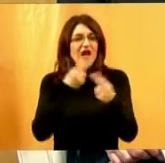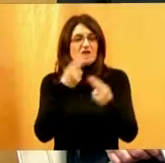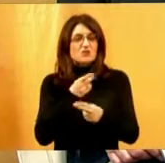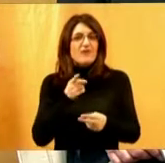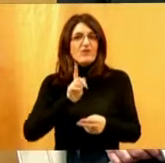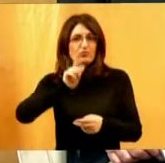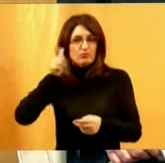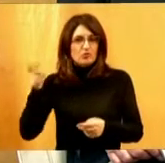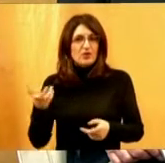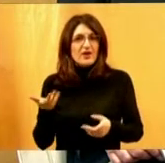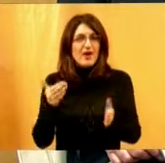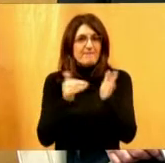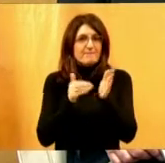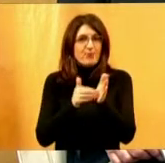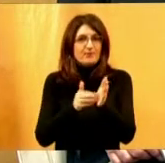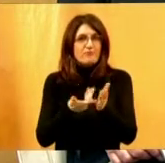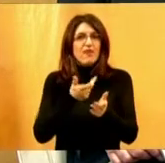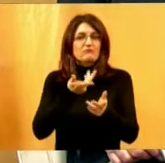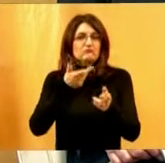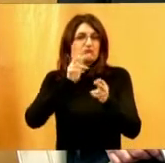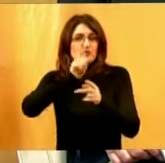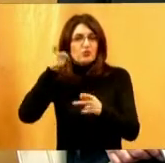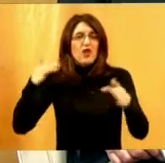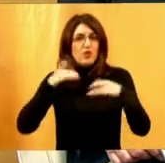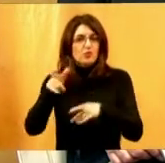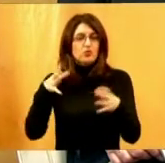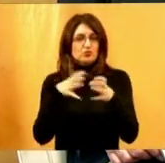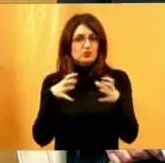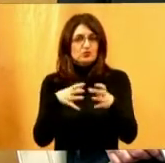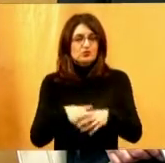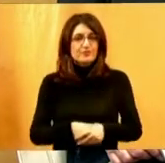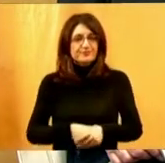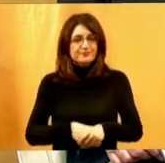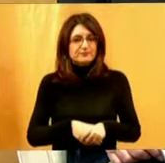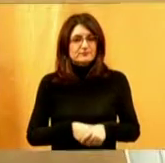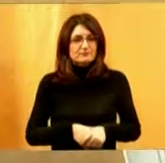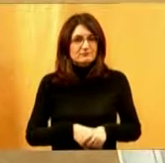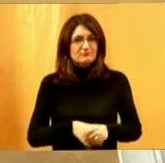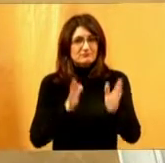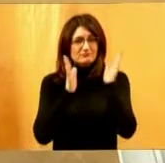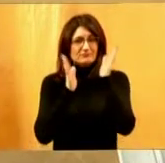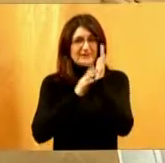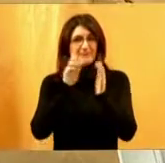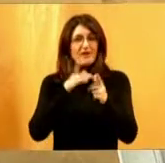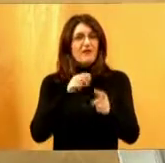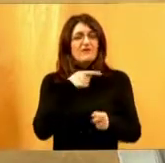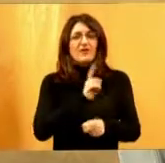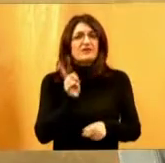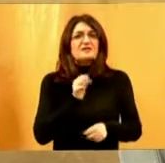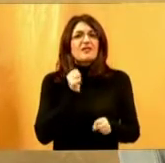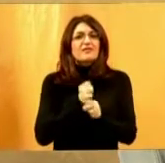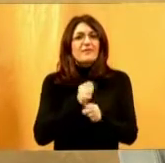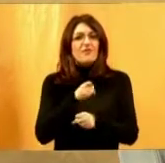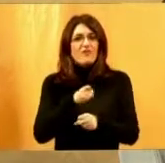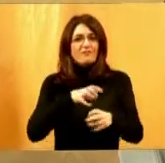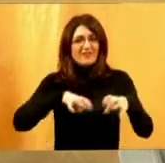drugih potreba drugih ljudi u društvu. Miro, vi niste samo napravili te